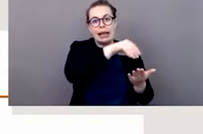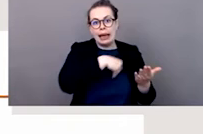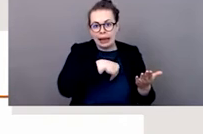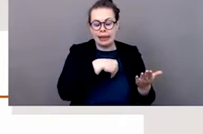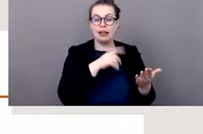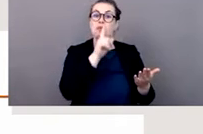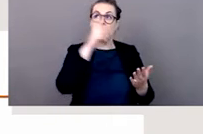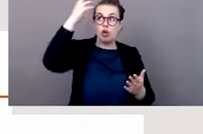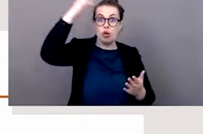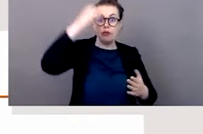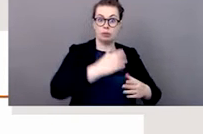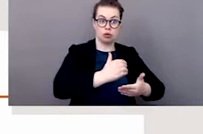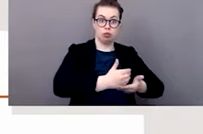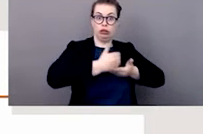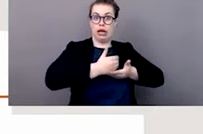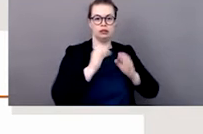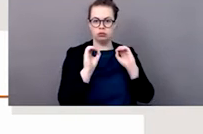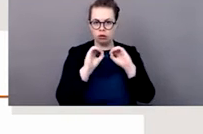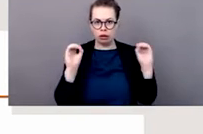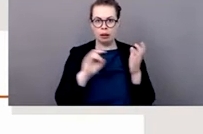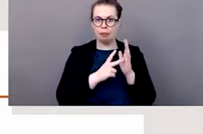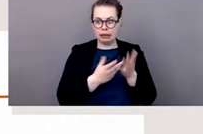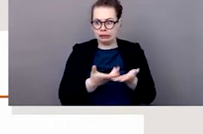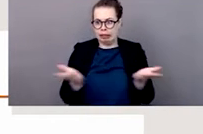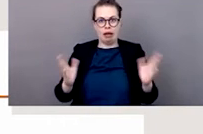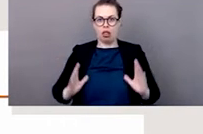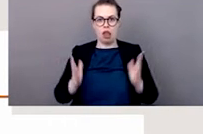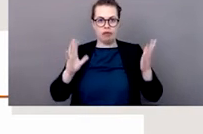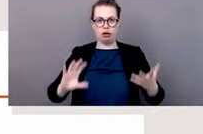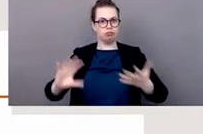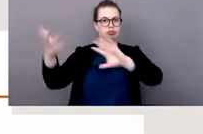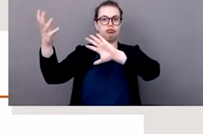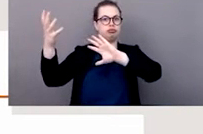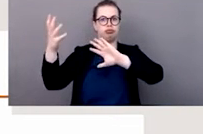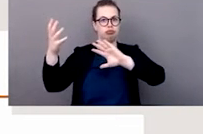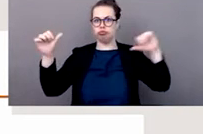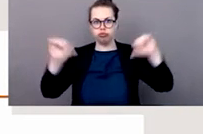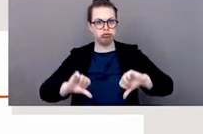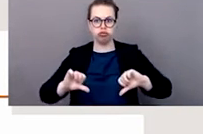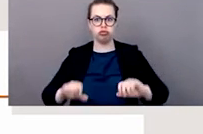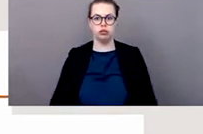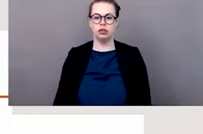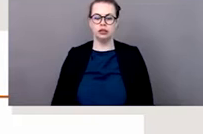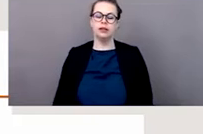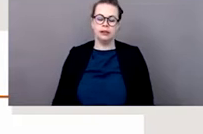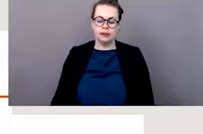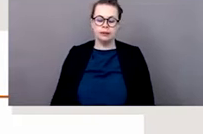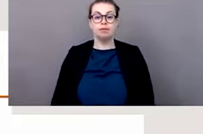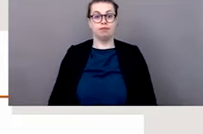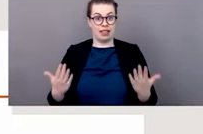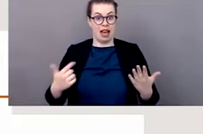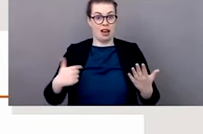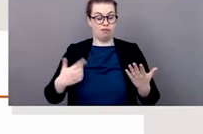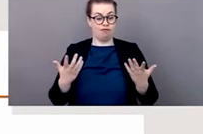protection du gouvernement. Ils ont été impactés, affectés d'une manière très grave et très mauvaise. Là aussi, je vais donner la